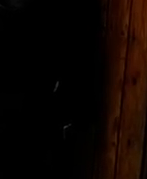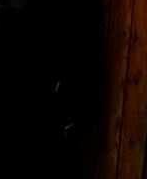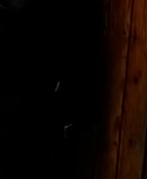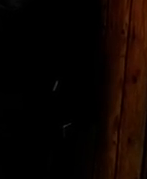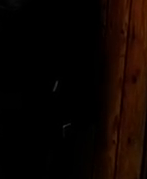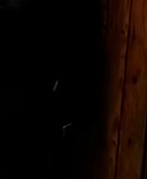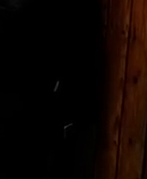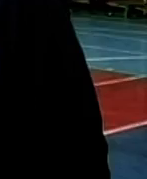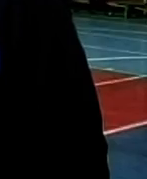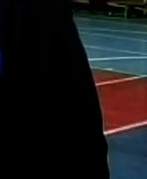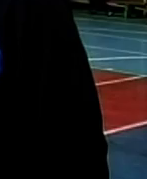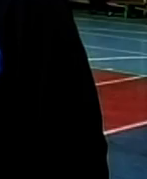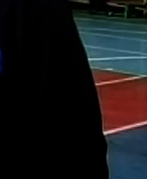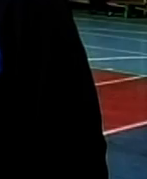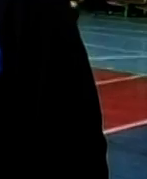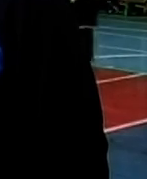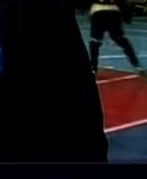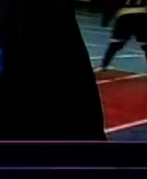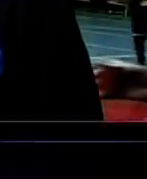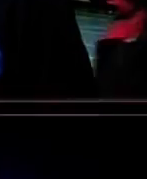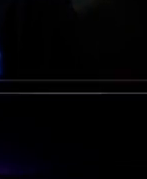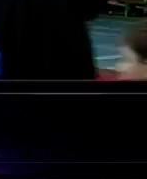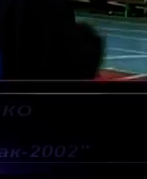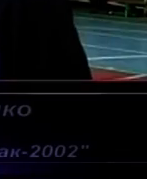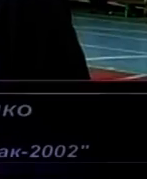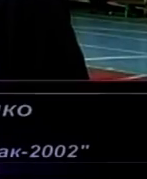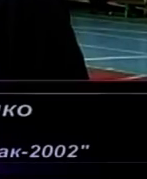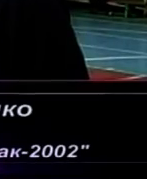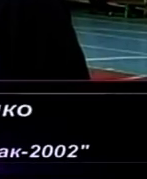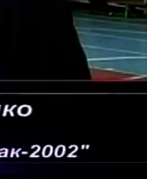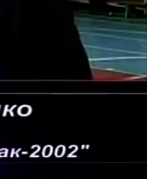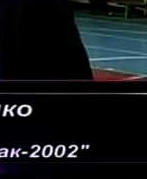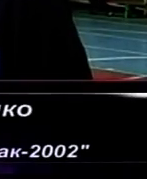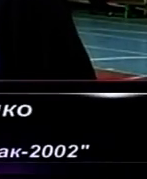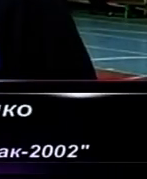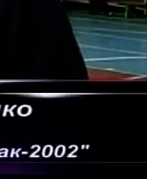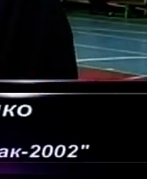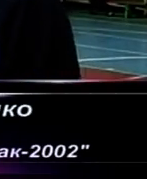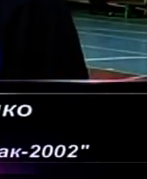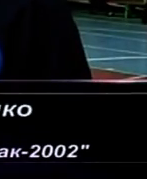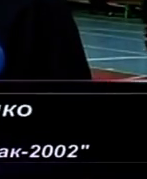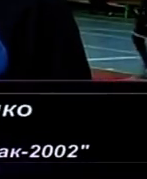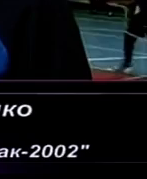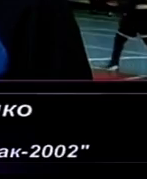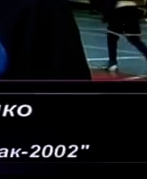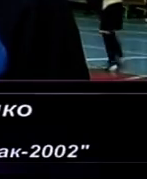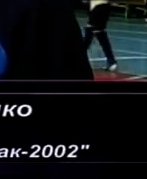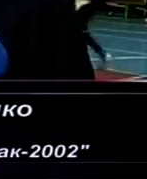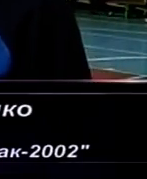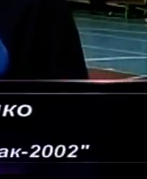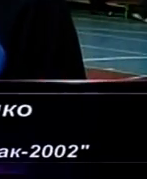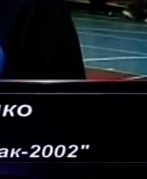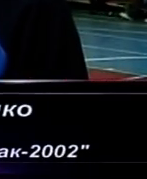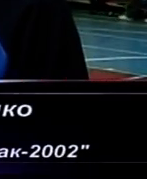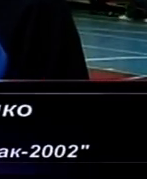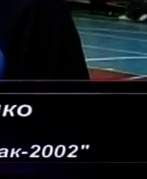віці не на першому місці. Результат, мабуть, на другий план відходить. Качество ігри більше. Ну, перше, праздник дітям, це найголовніше. Потім,